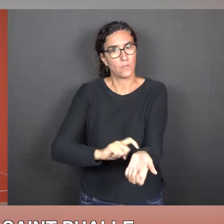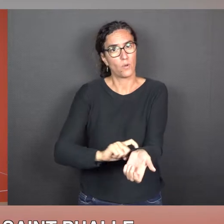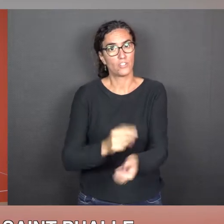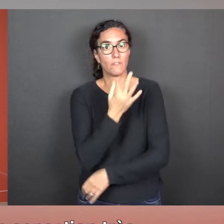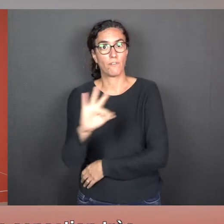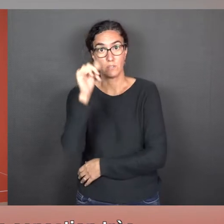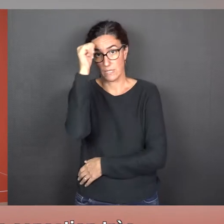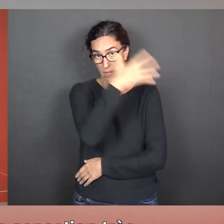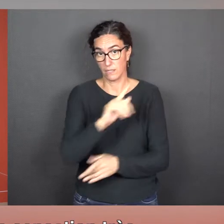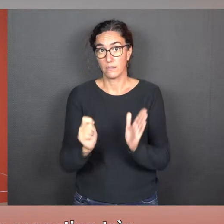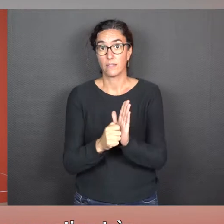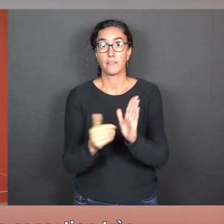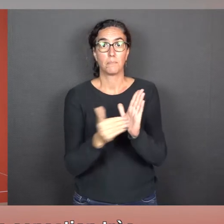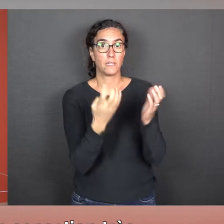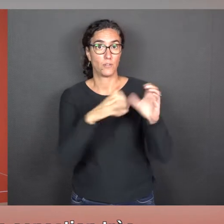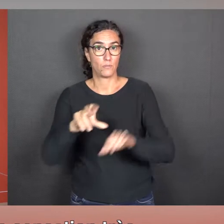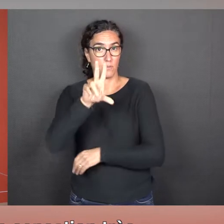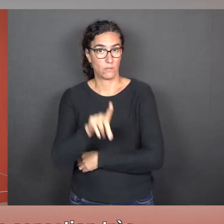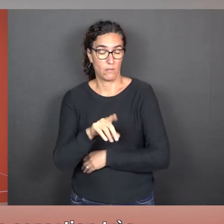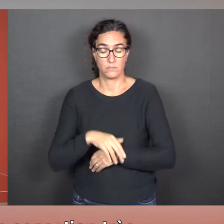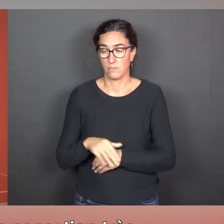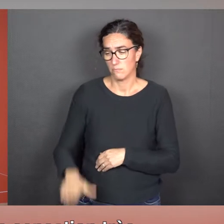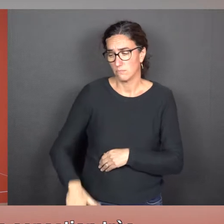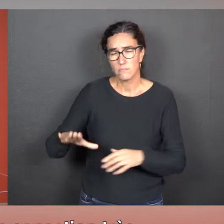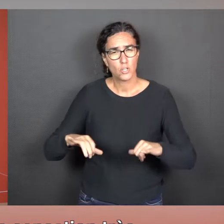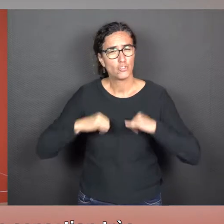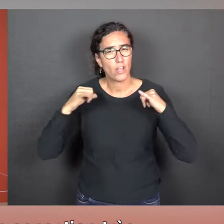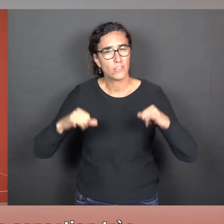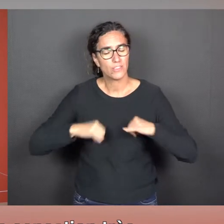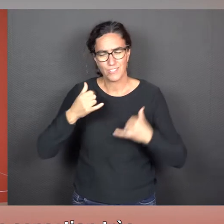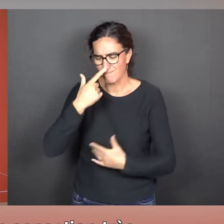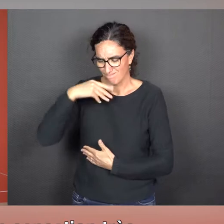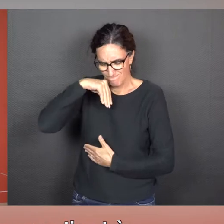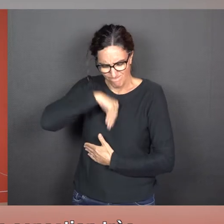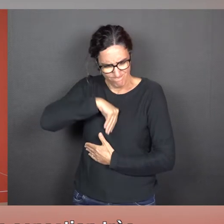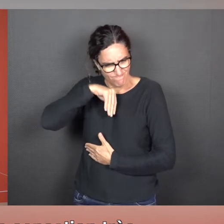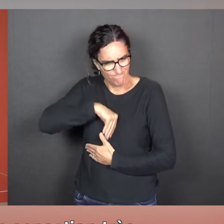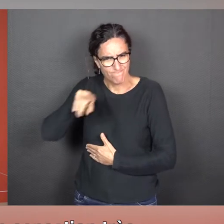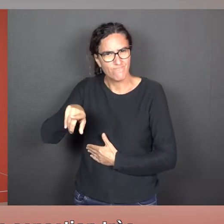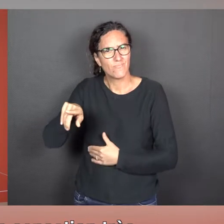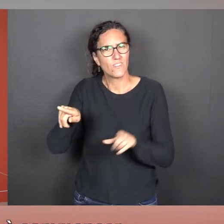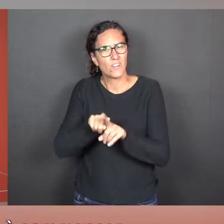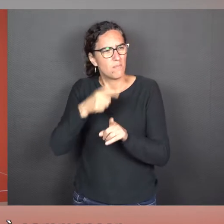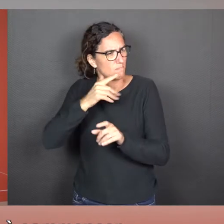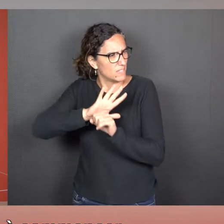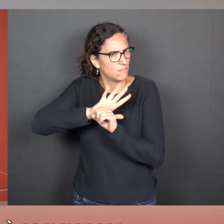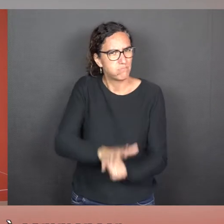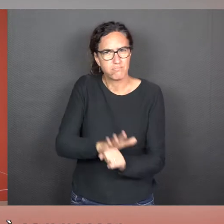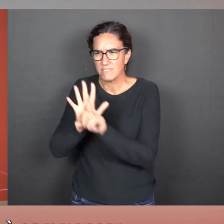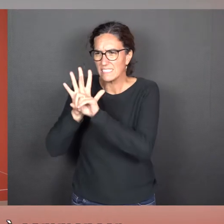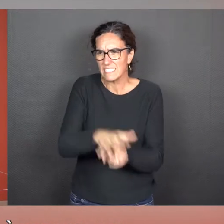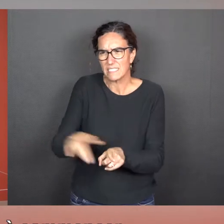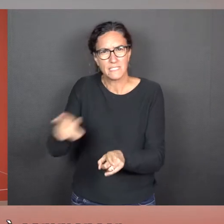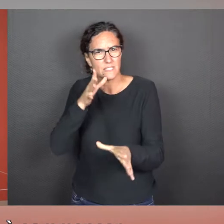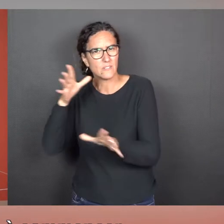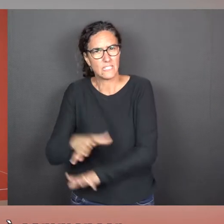-américaine en 1930. Et très tôt, elle a une sensation très forte de l'injustice et elle veut combattre